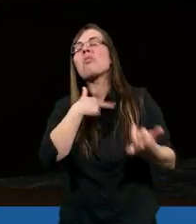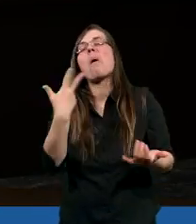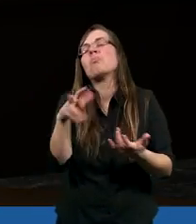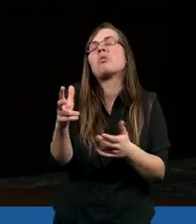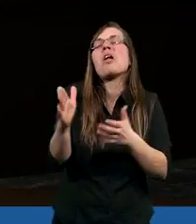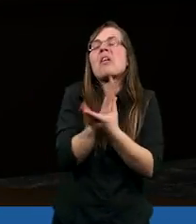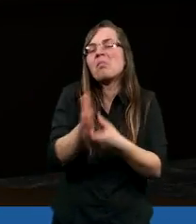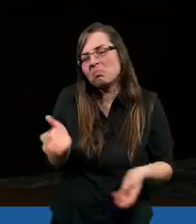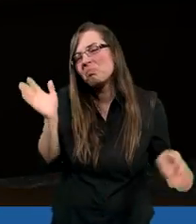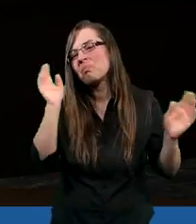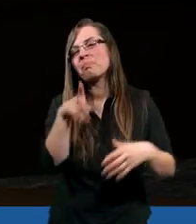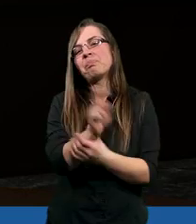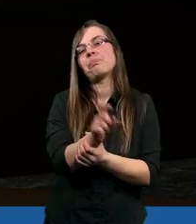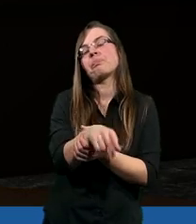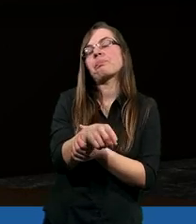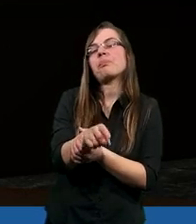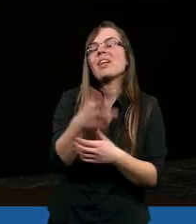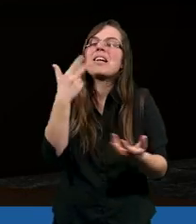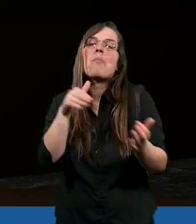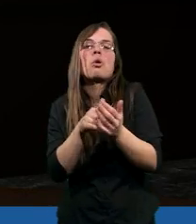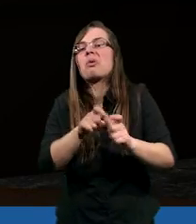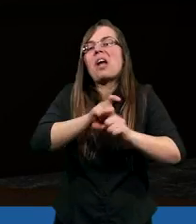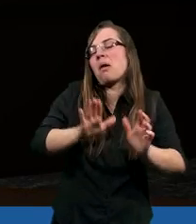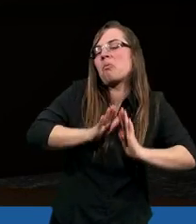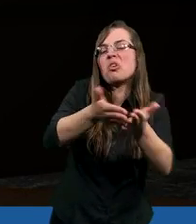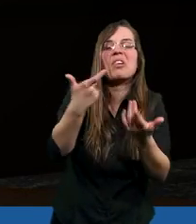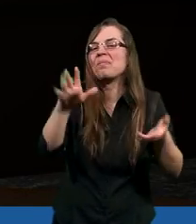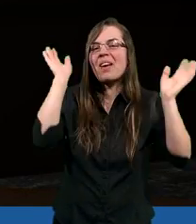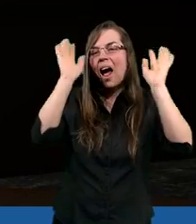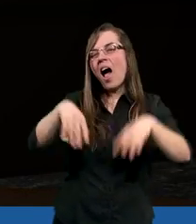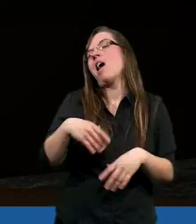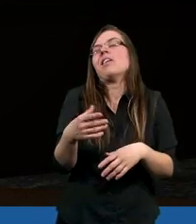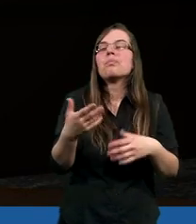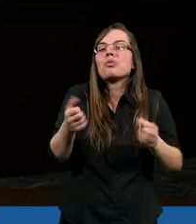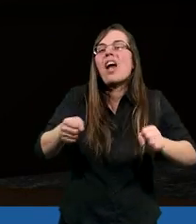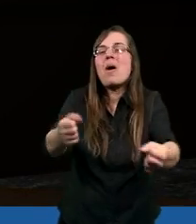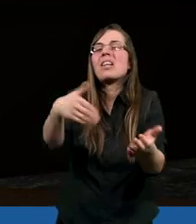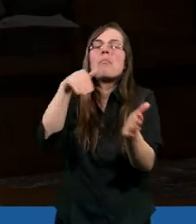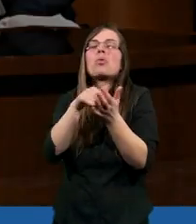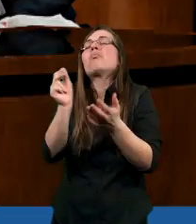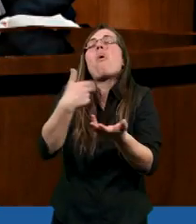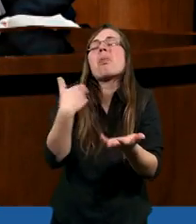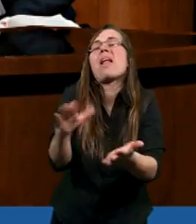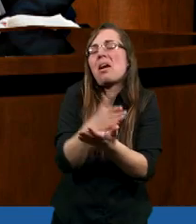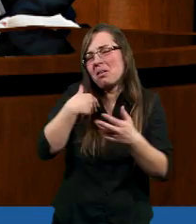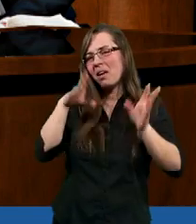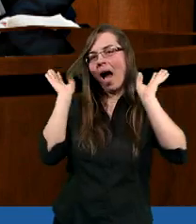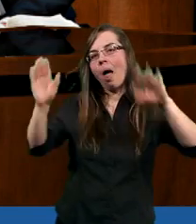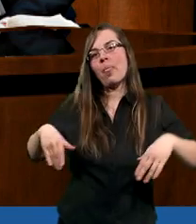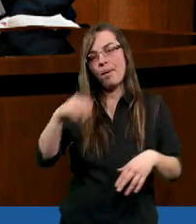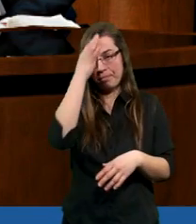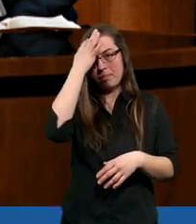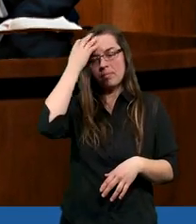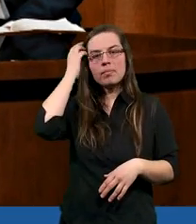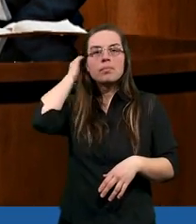czymś nie zależy, to po prostu nie poświęcamy temu ani czasu, ani naszych myśli, ani żadnych działań. Spotkałem się